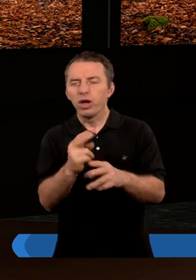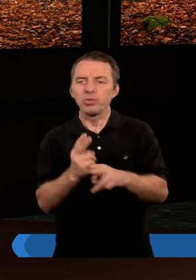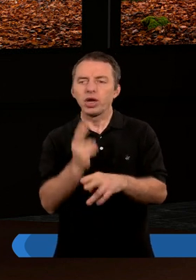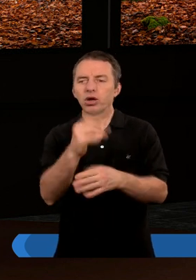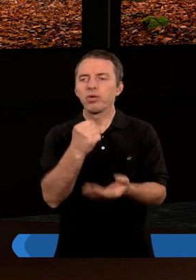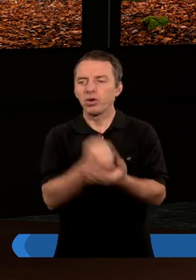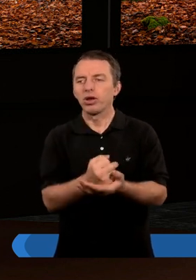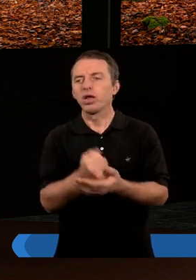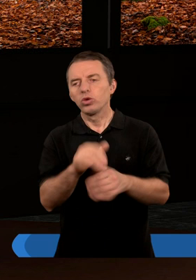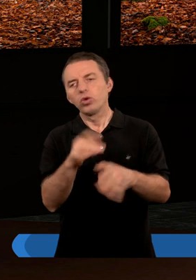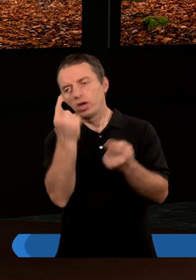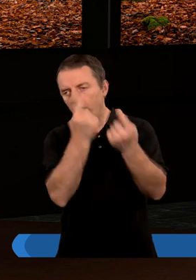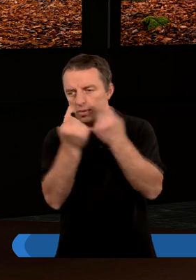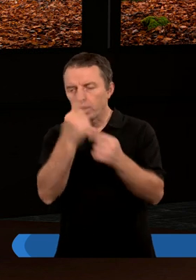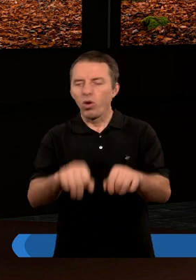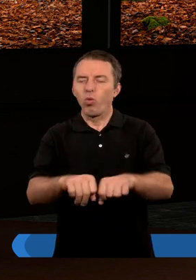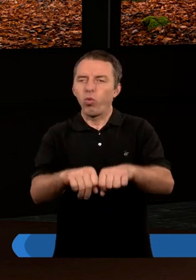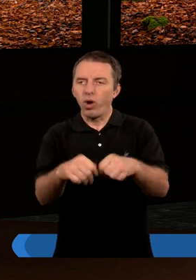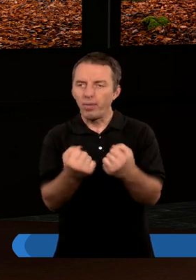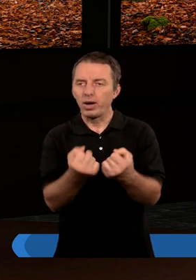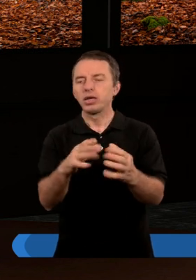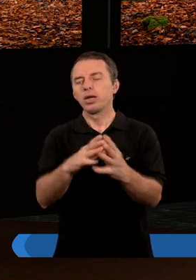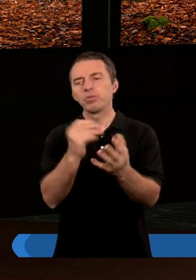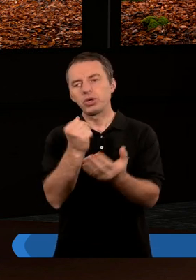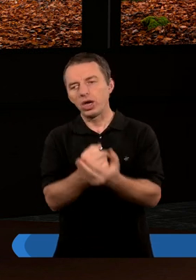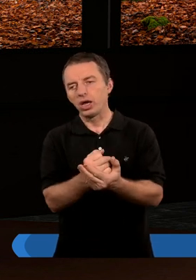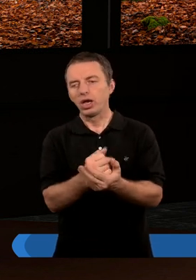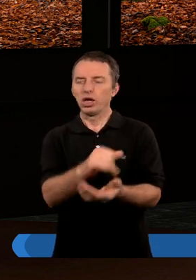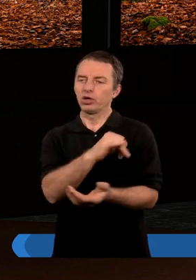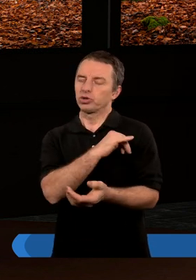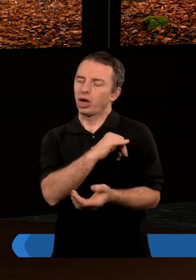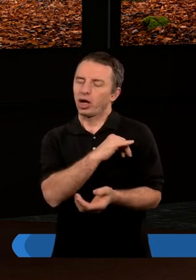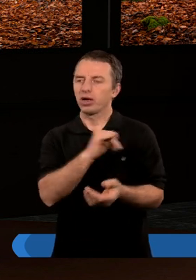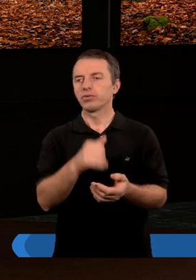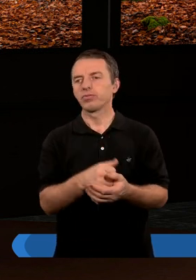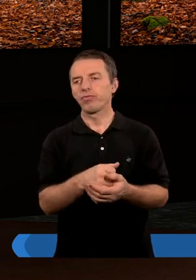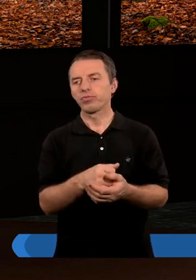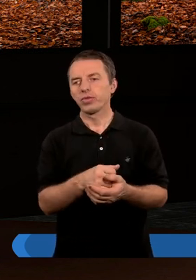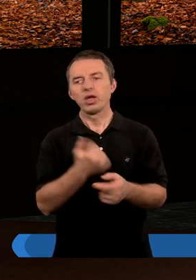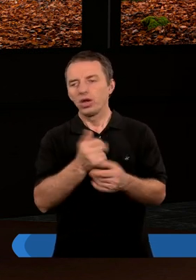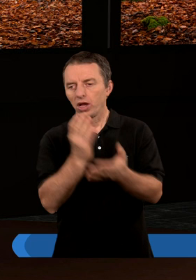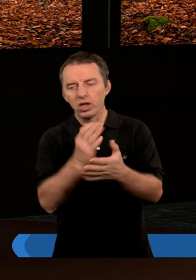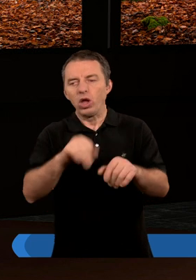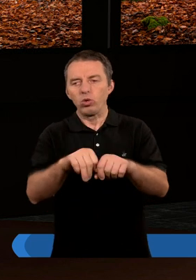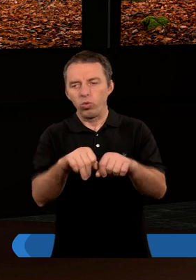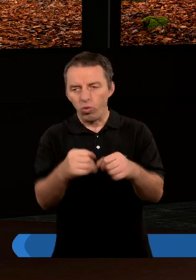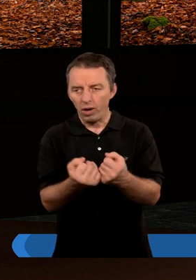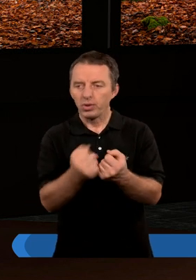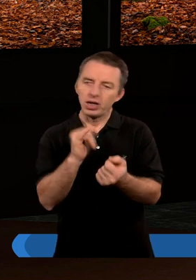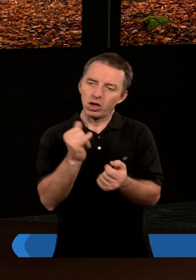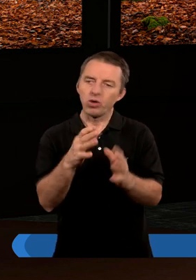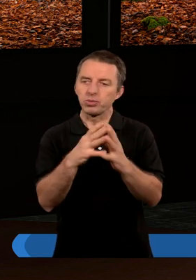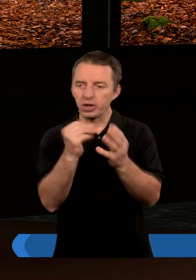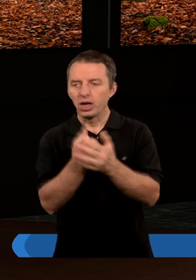przekroczeniem prawa, to mamy zazwyczaj na myśli tylko złamanie przykazań, prawda? Natomiast grzech to jest nie tylko złamanie